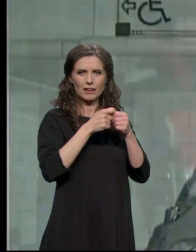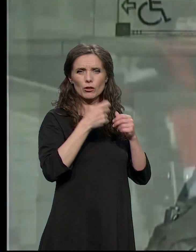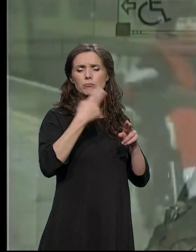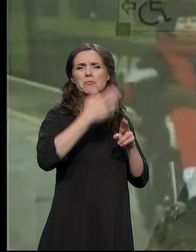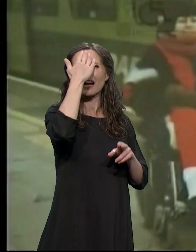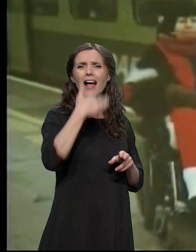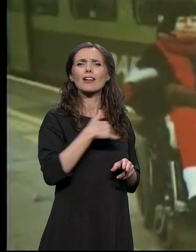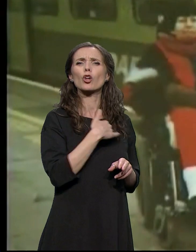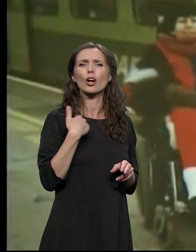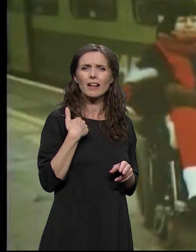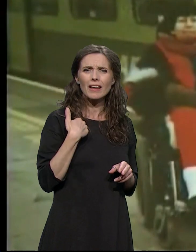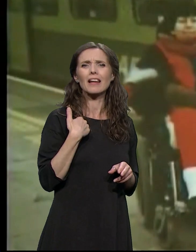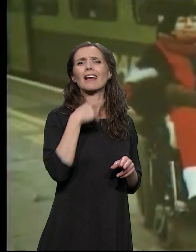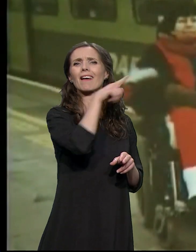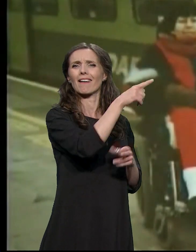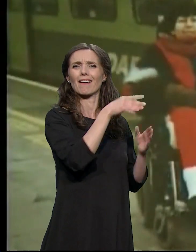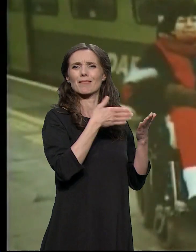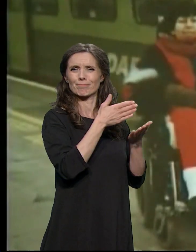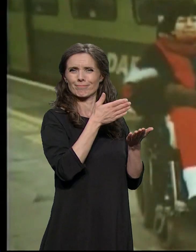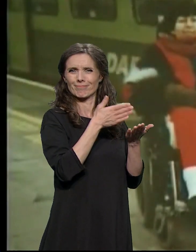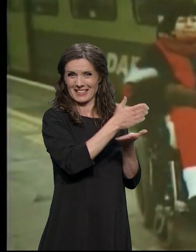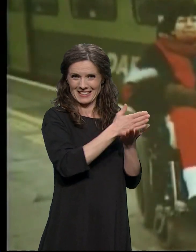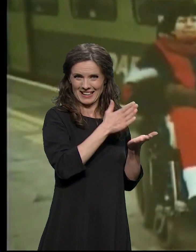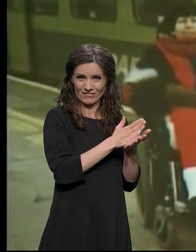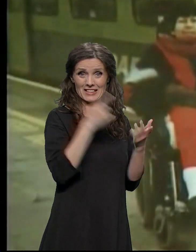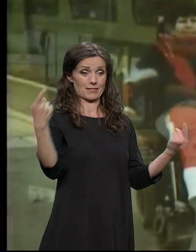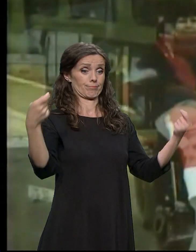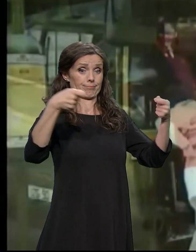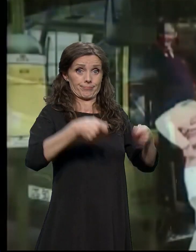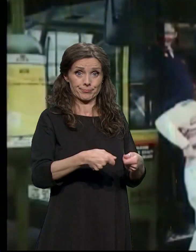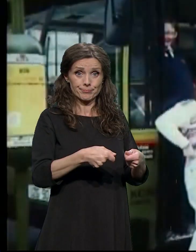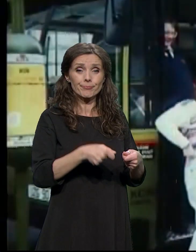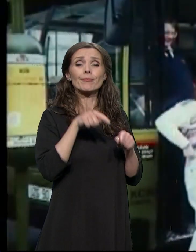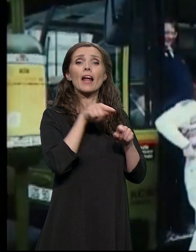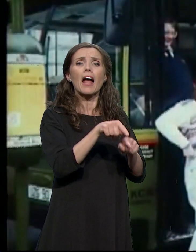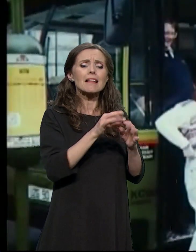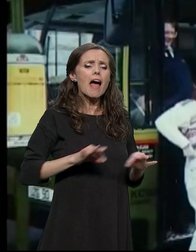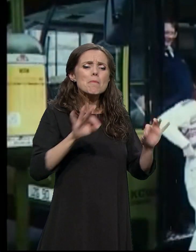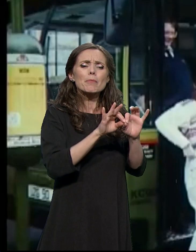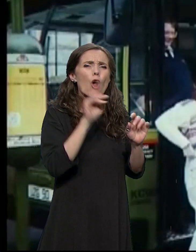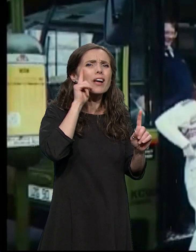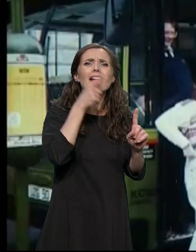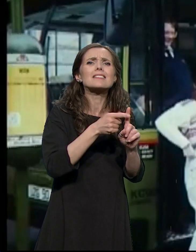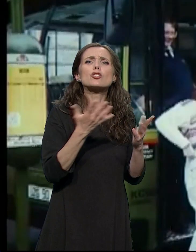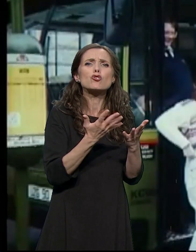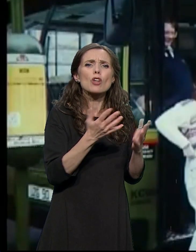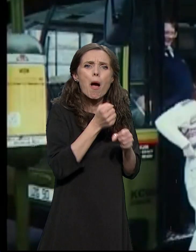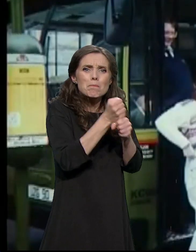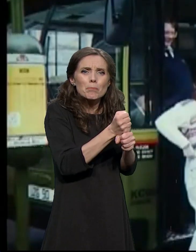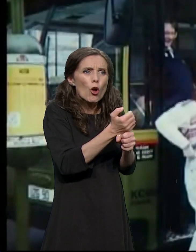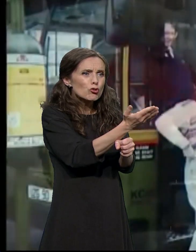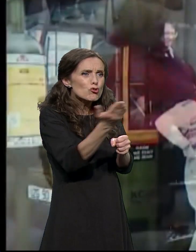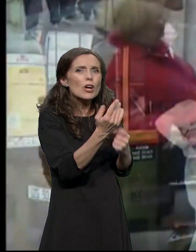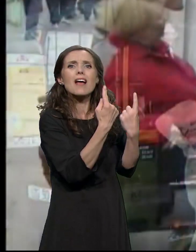Relief Services. Cilj celog projekta je bila podrška samostalnom životu i punom